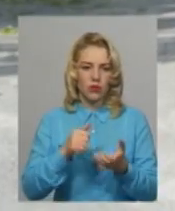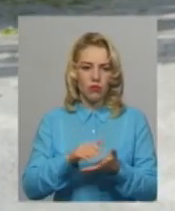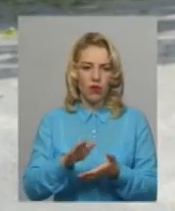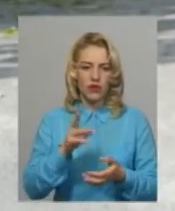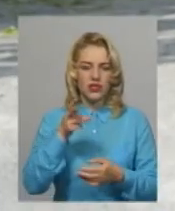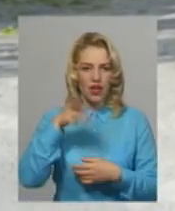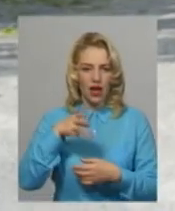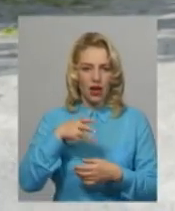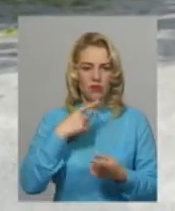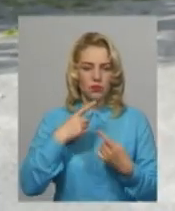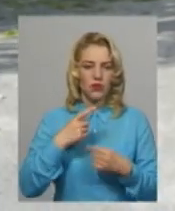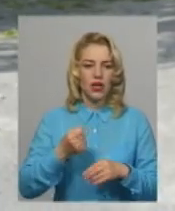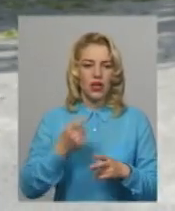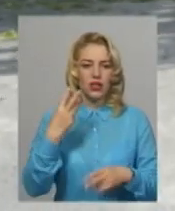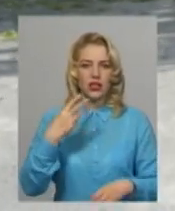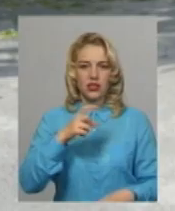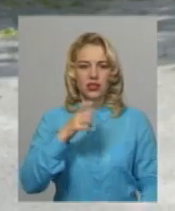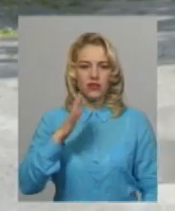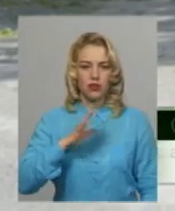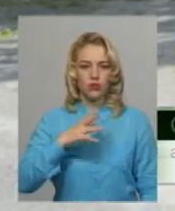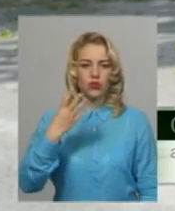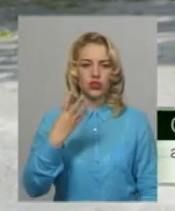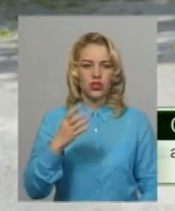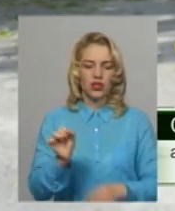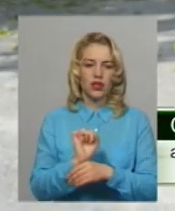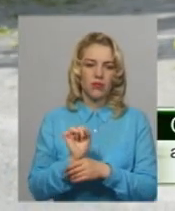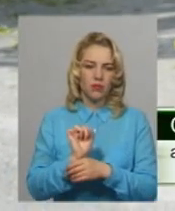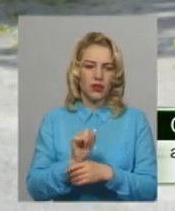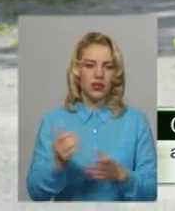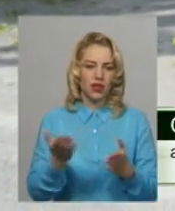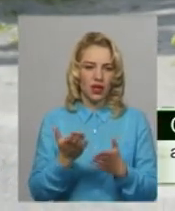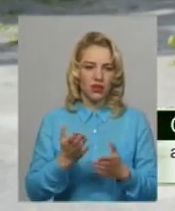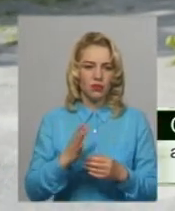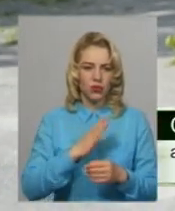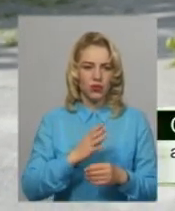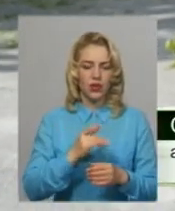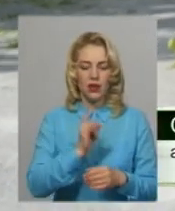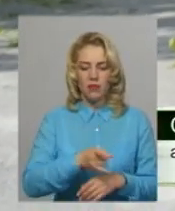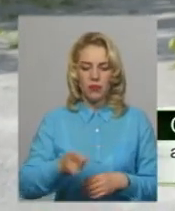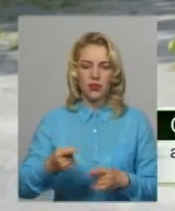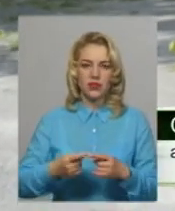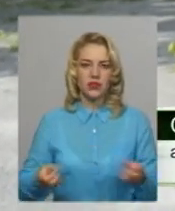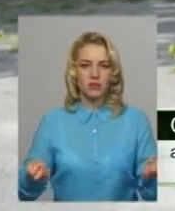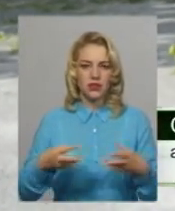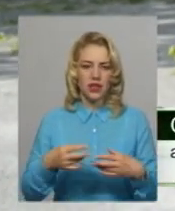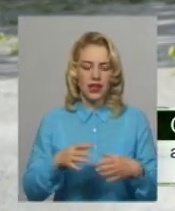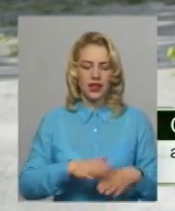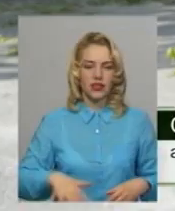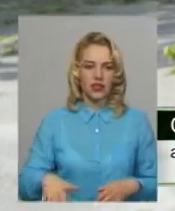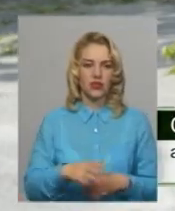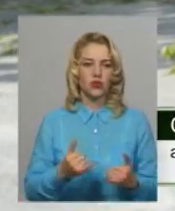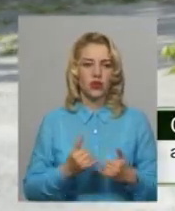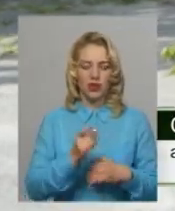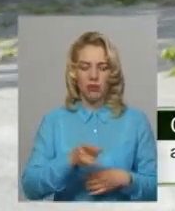Ще буквально пів години тому знаходилися чотири транспортних заспу, чотири автомобілі, які були припаркованні. Це спеціально відведена територія для паркування. І вони